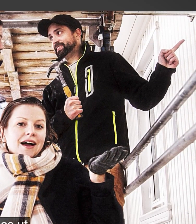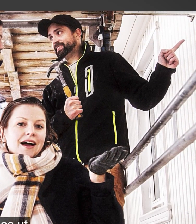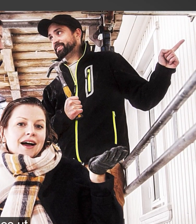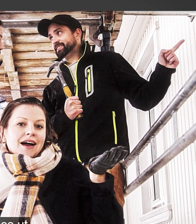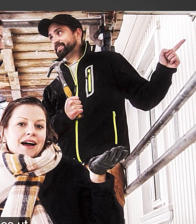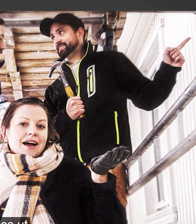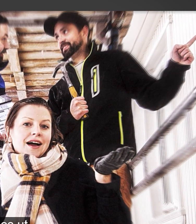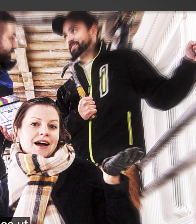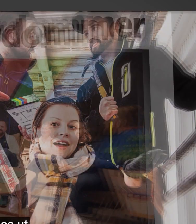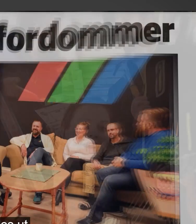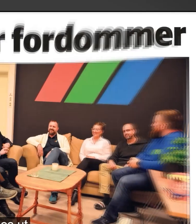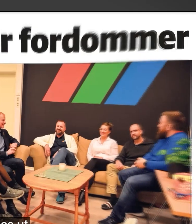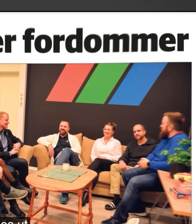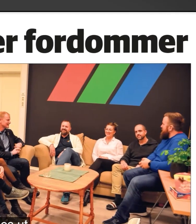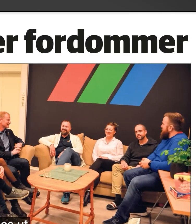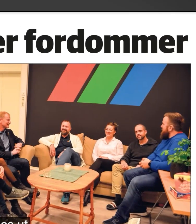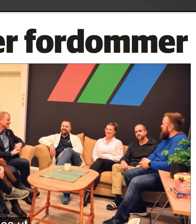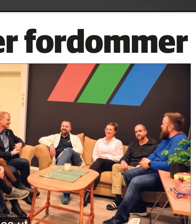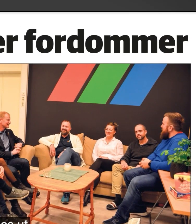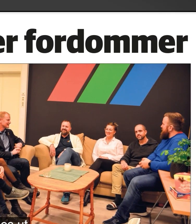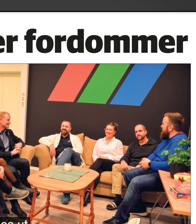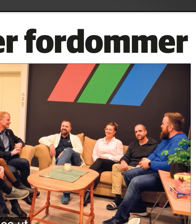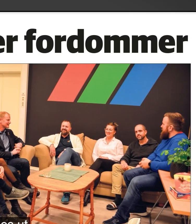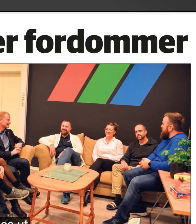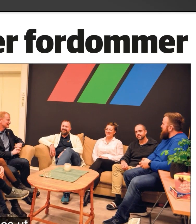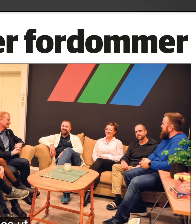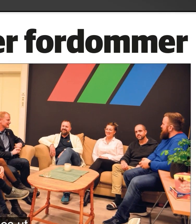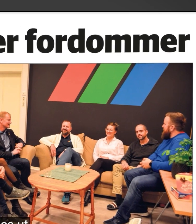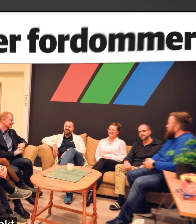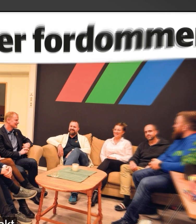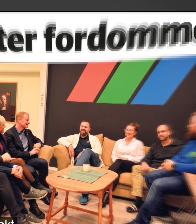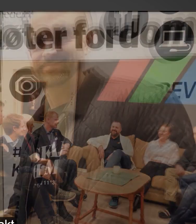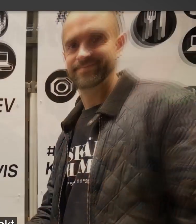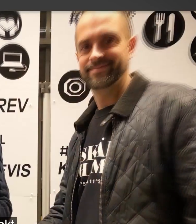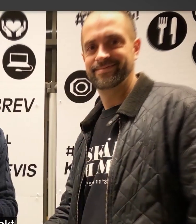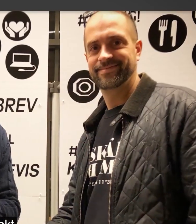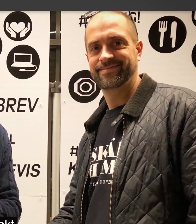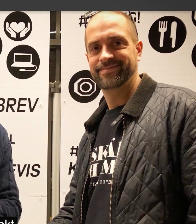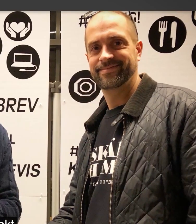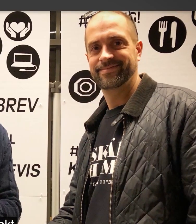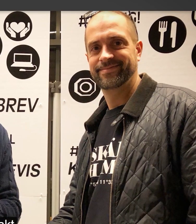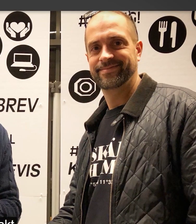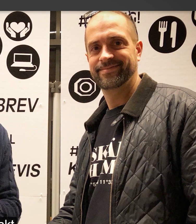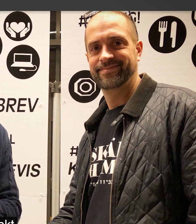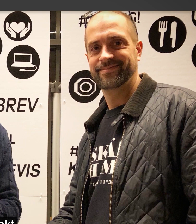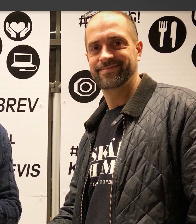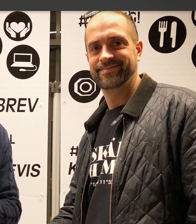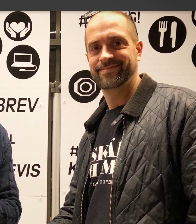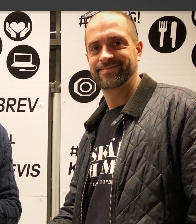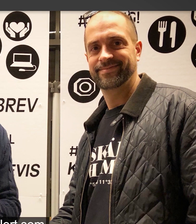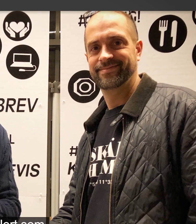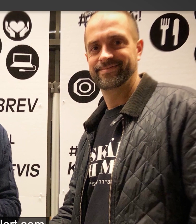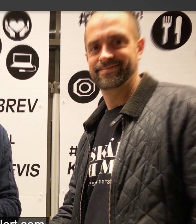Vi trodde dette skulle fases ut raskt, men det bare økte på, og flere døve tok kontakt og ville jobbe hos oss.